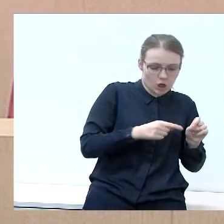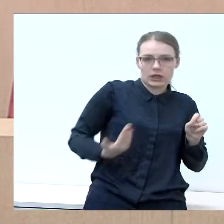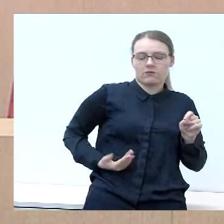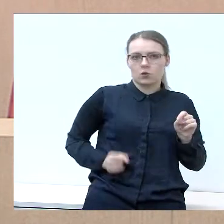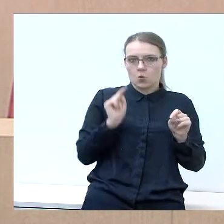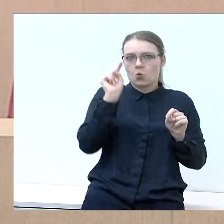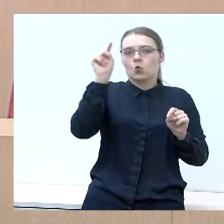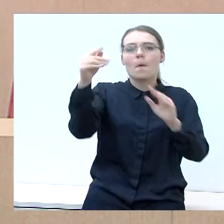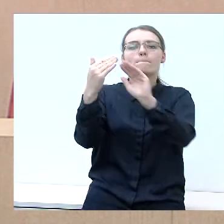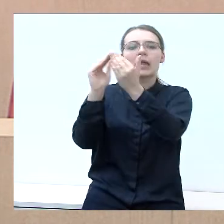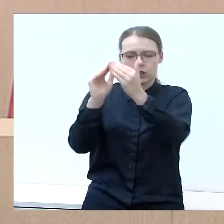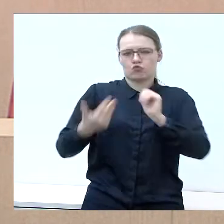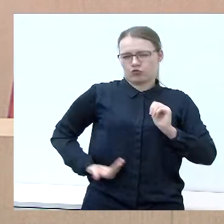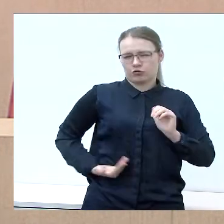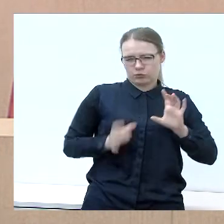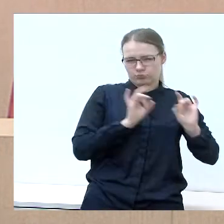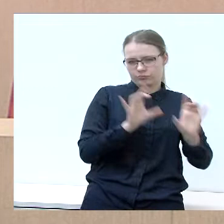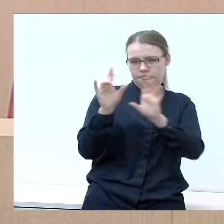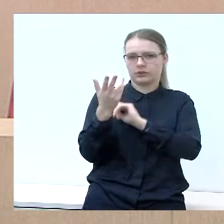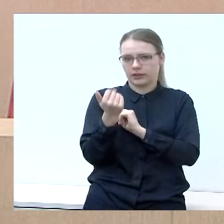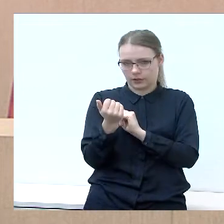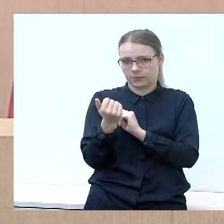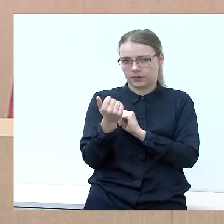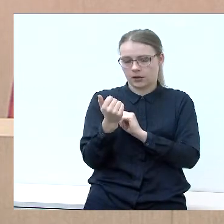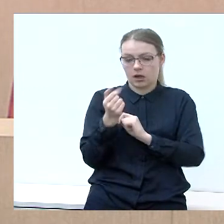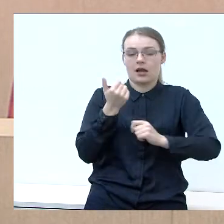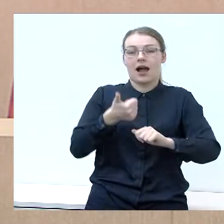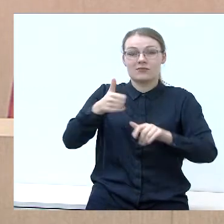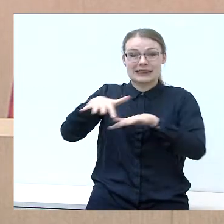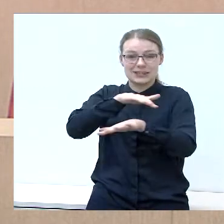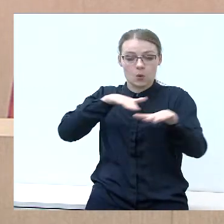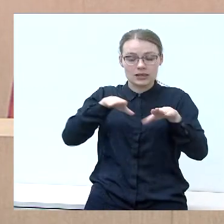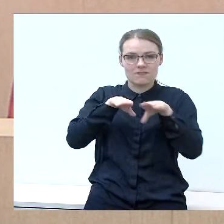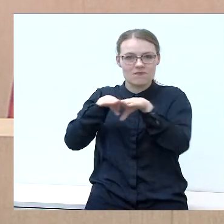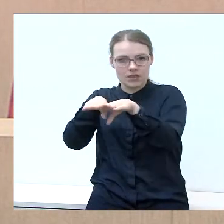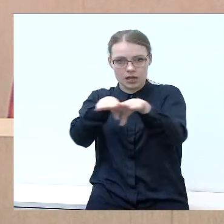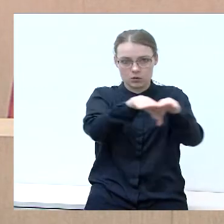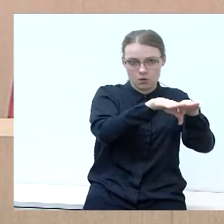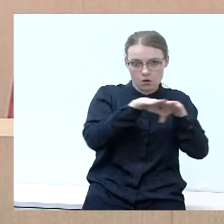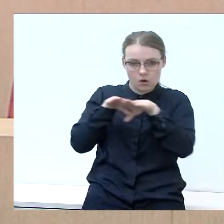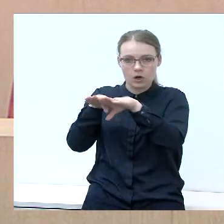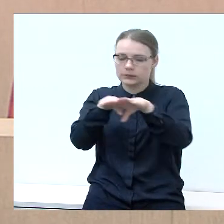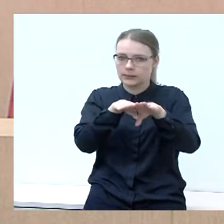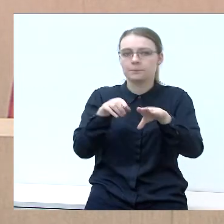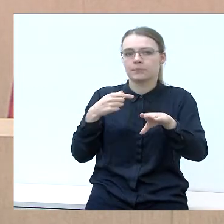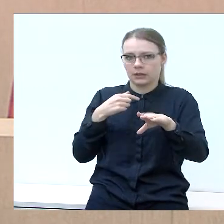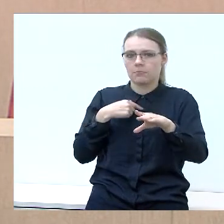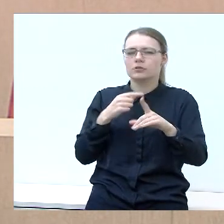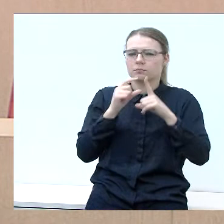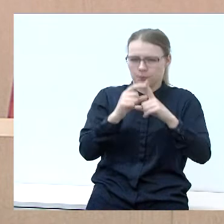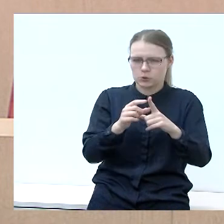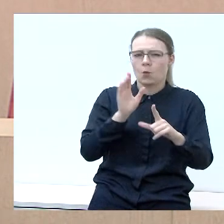miestuose. Tai kad tam visą šitą situaciją suvienodit, kad padaryti, tai mes žadome gauti leišų,